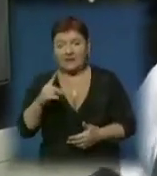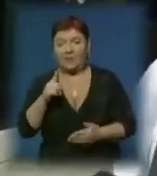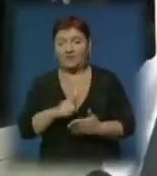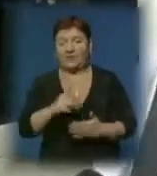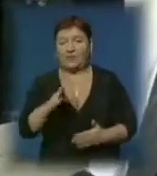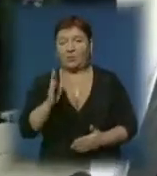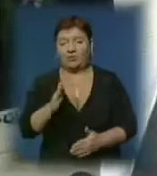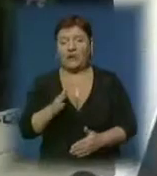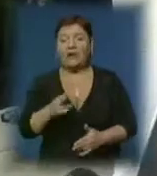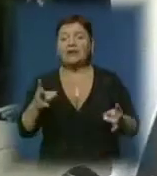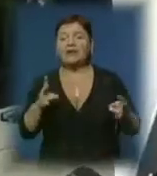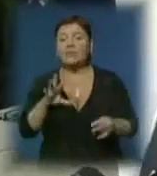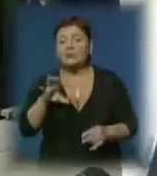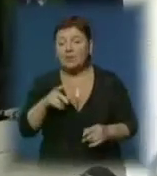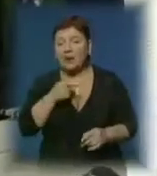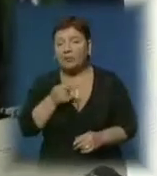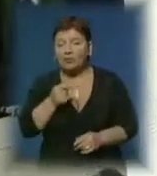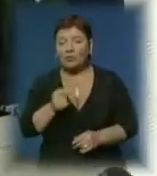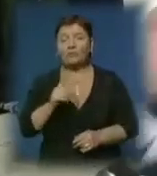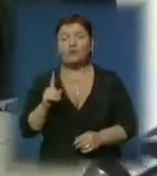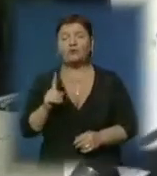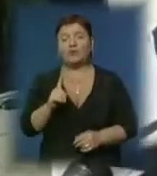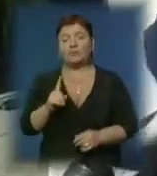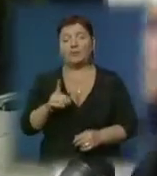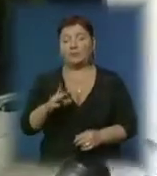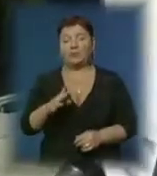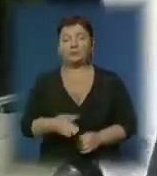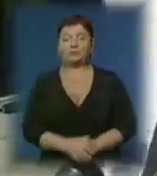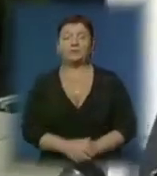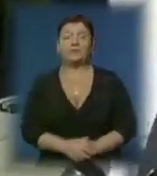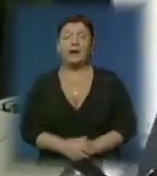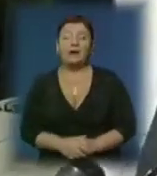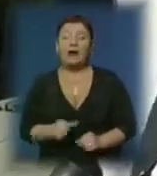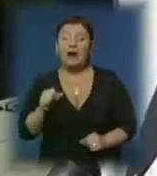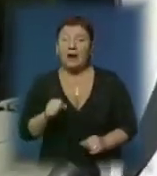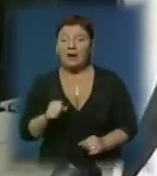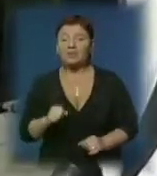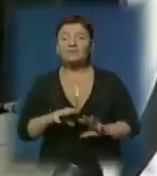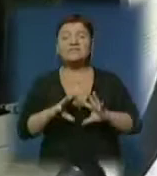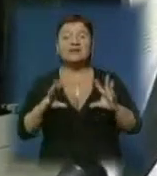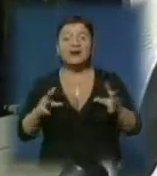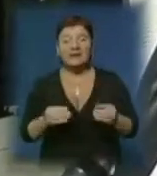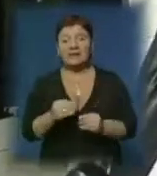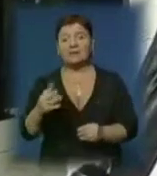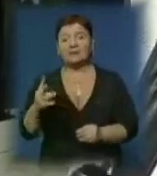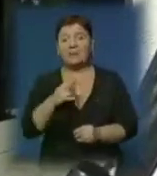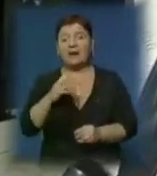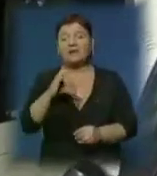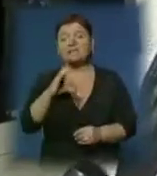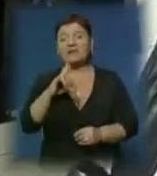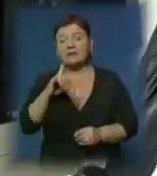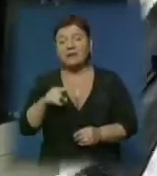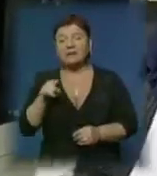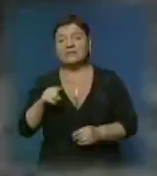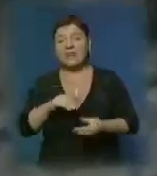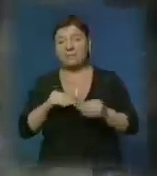підгодовувати, вони, щоб не голодували, шкода. А взагалі їх треба стерилізувати, щоб позбутися